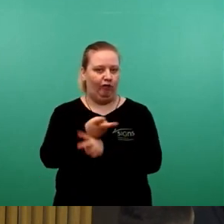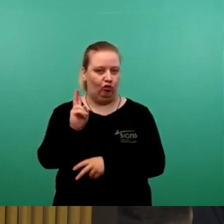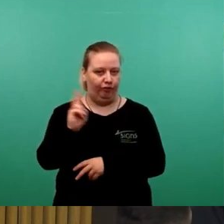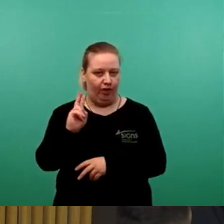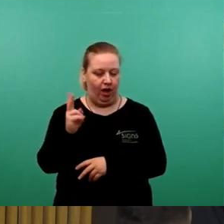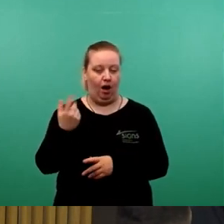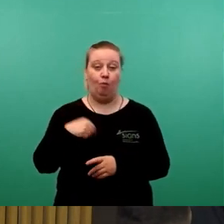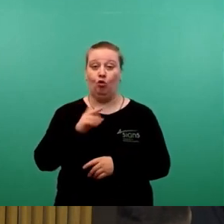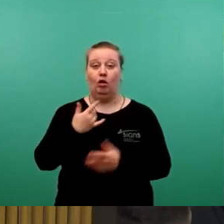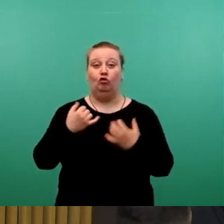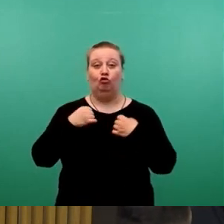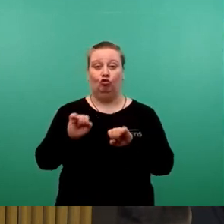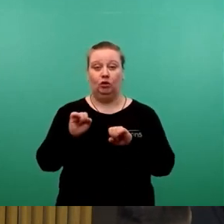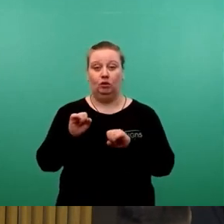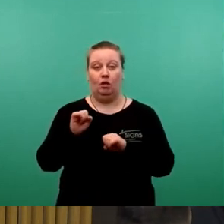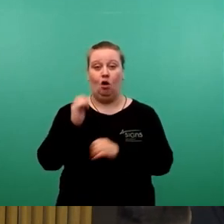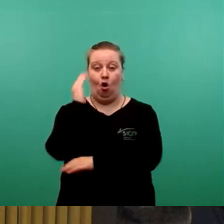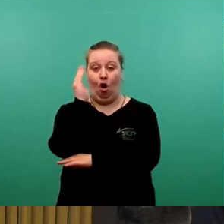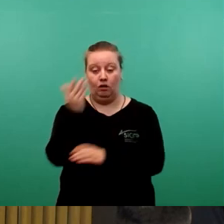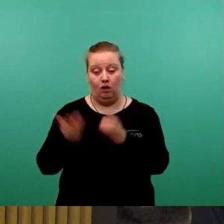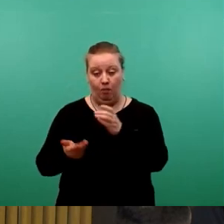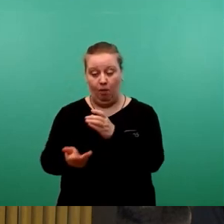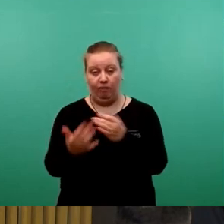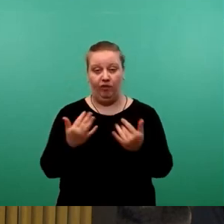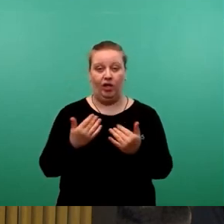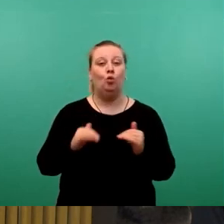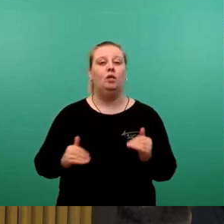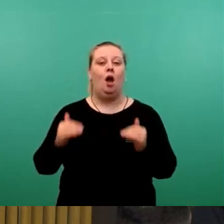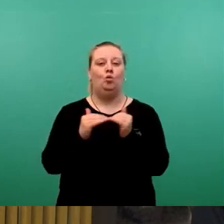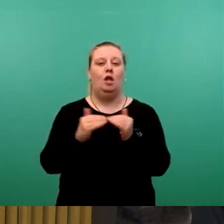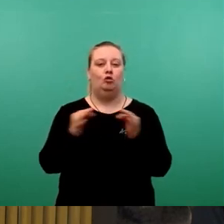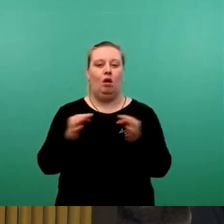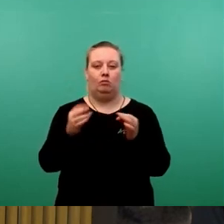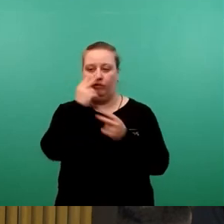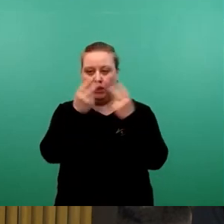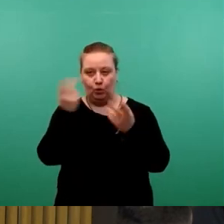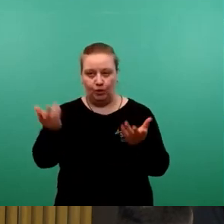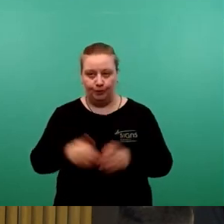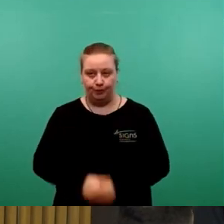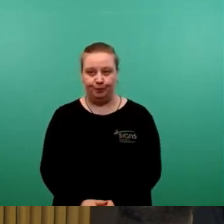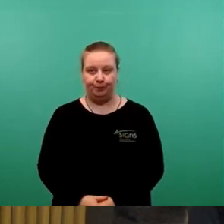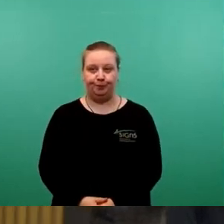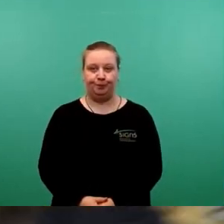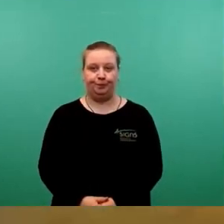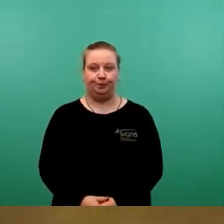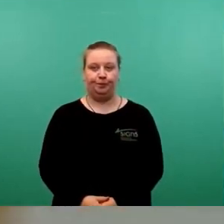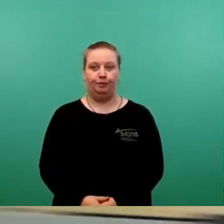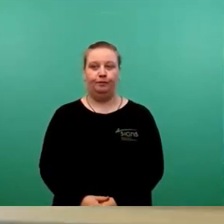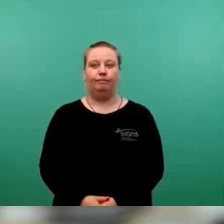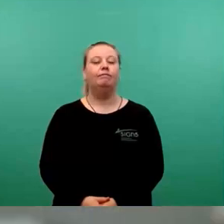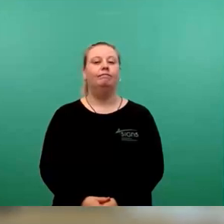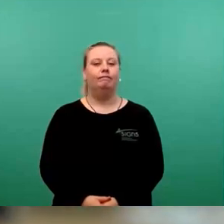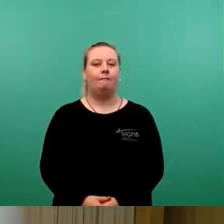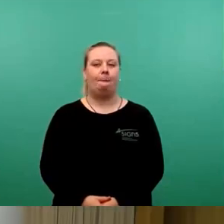wie viele geschützte Gehölze dort entfernt wurden und welche Ausgleichsmaßnahmen seit es der Stadt dafür beauflagt wurden. Um in der Beantworter ein bisschen